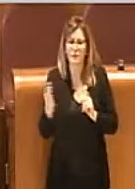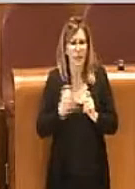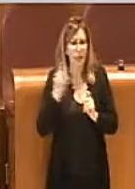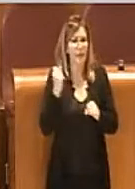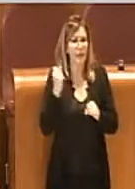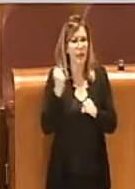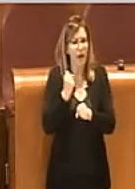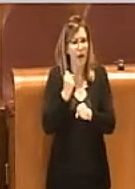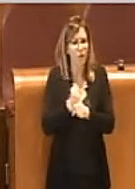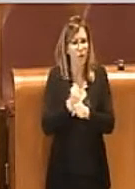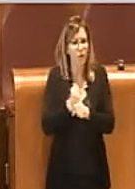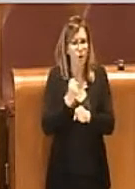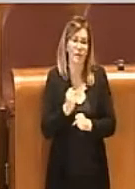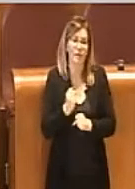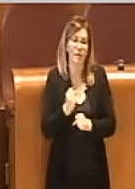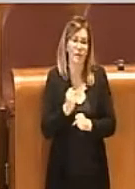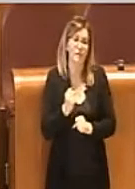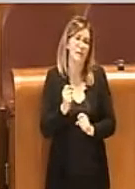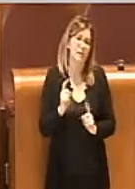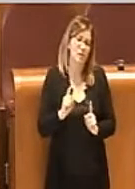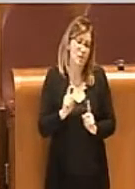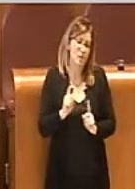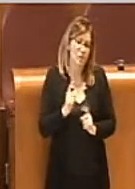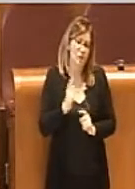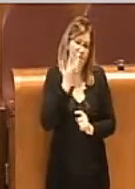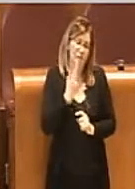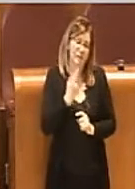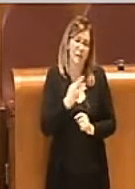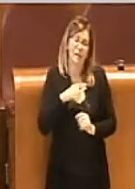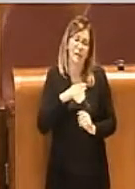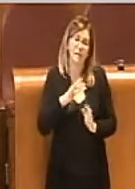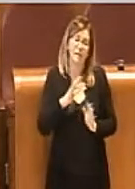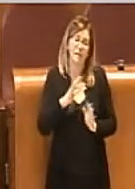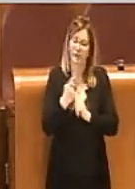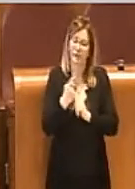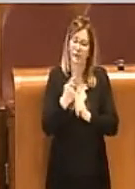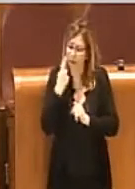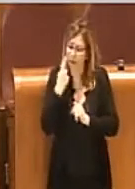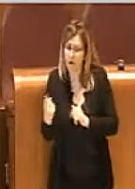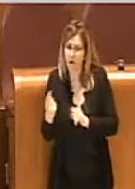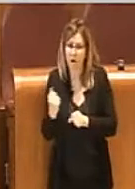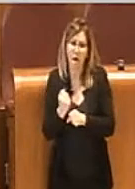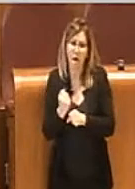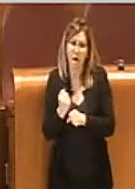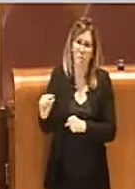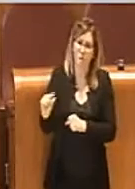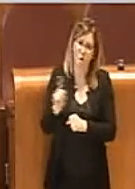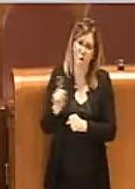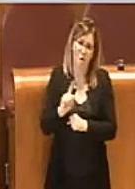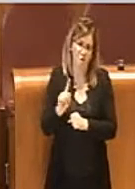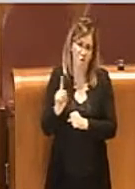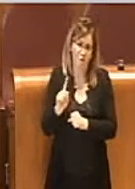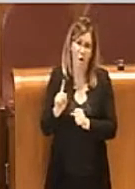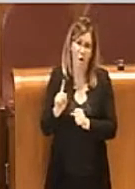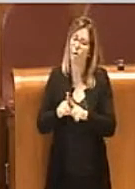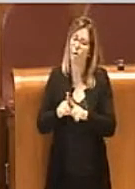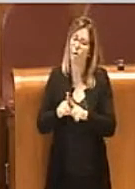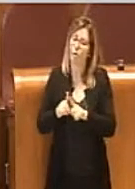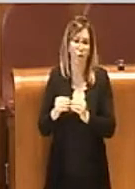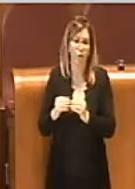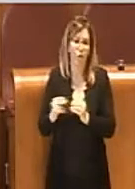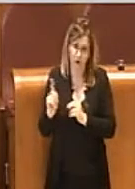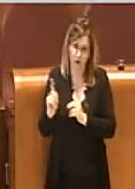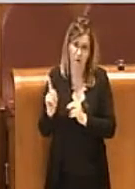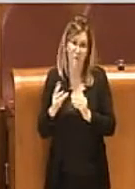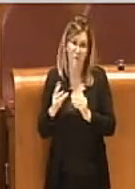non vorrei assolutamente che venisse sminuito l'attività e il ruolo di questi operai e di questa azienda tutta. Ricordiamo che sono state